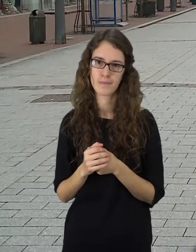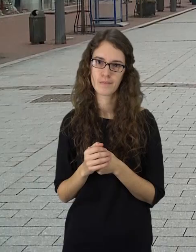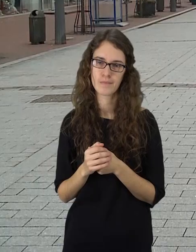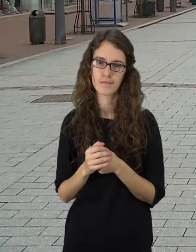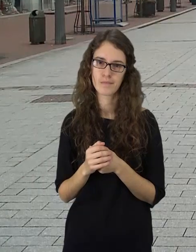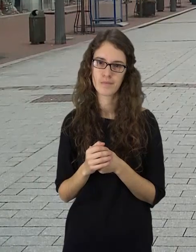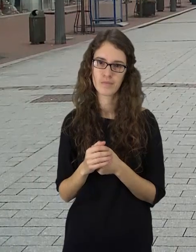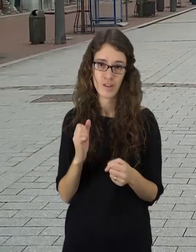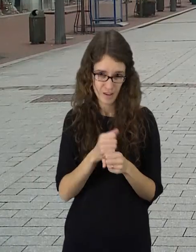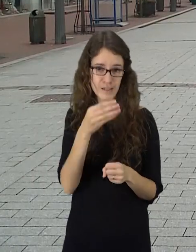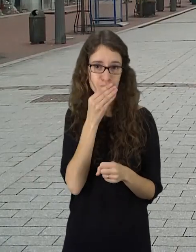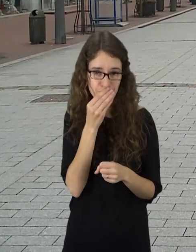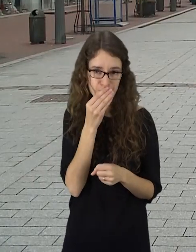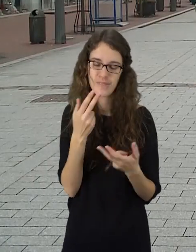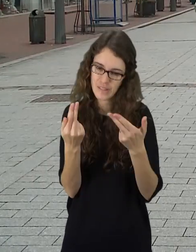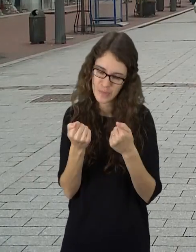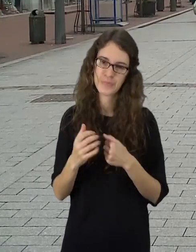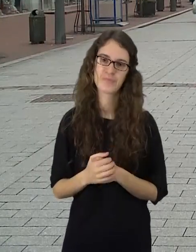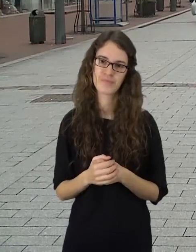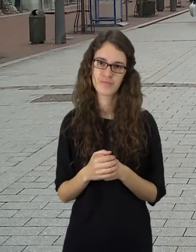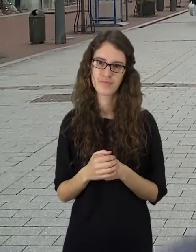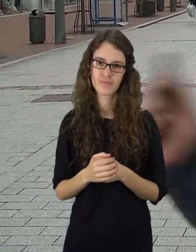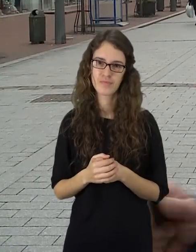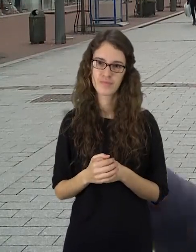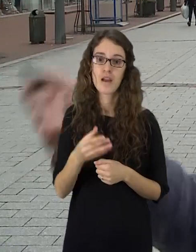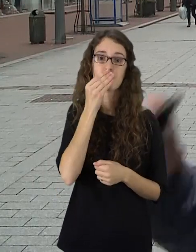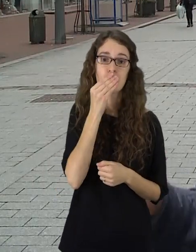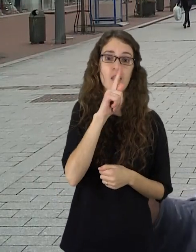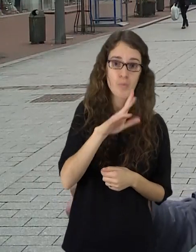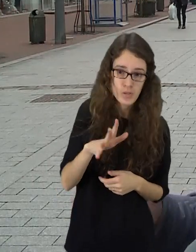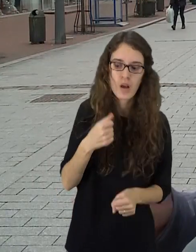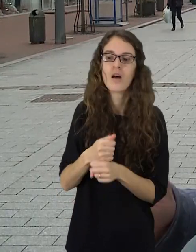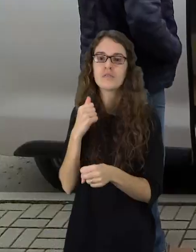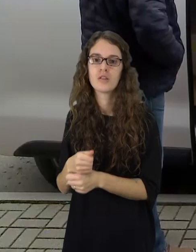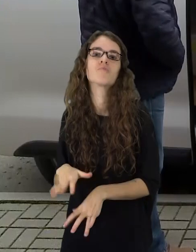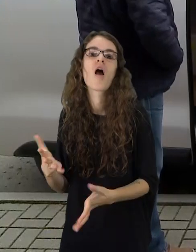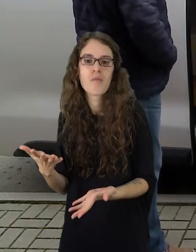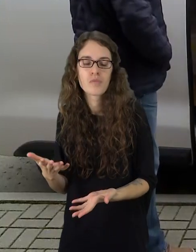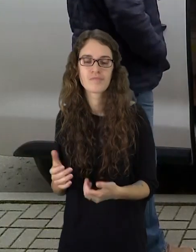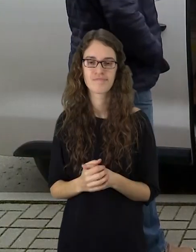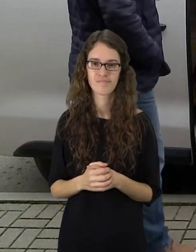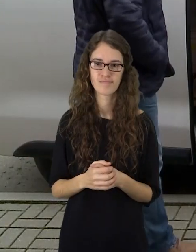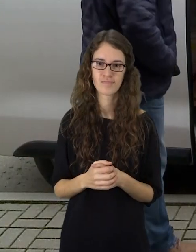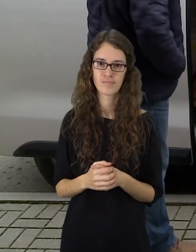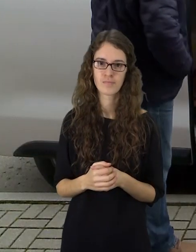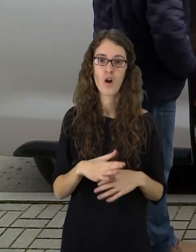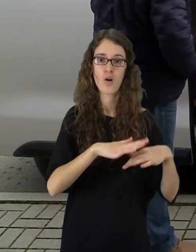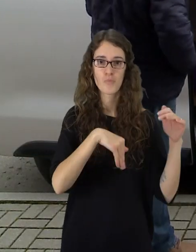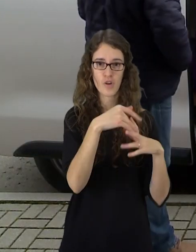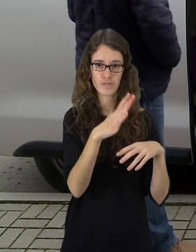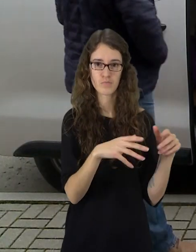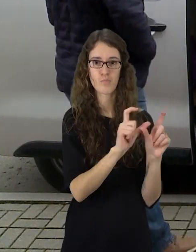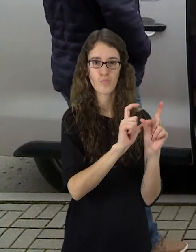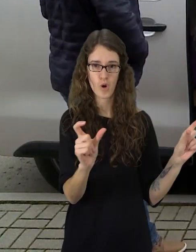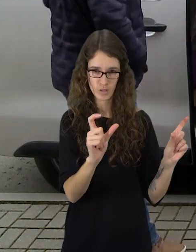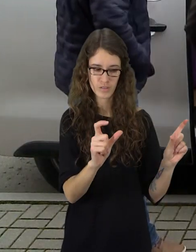Reikia pasistiprinti? Taip, taip. Kas nevalguts, kas nedirba. Šiuliu profesinio rengimo centro bendruomenė